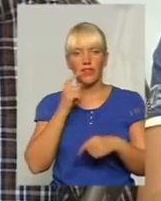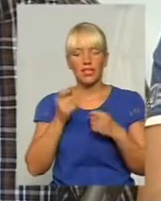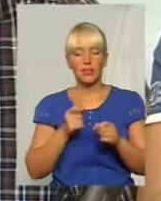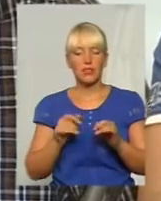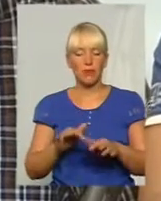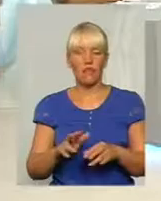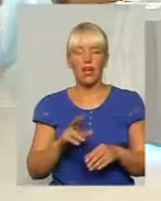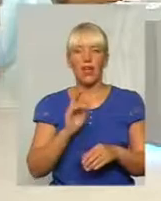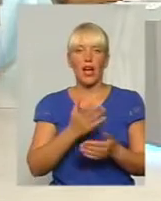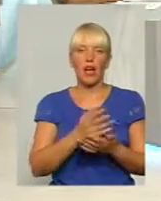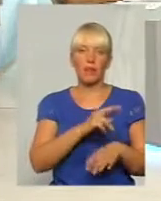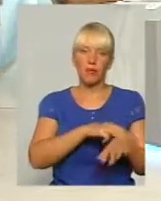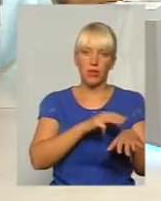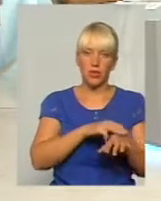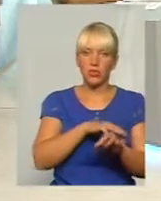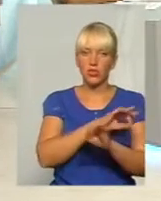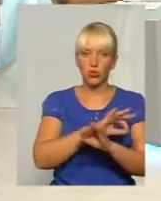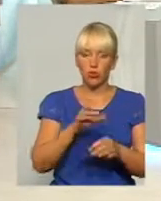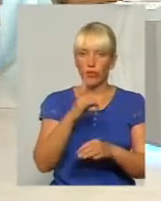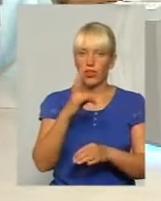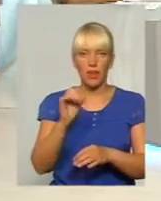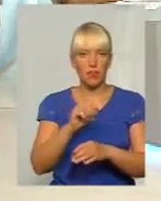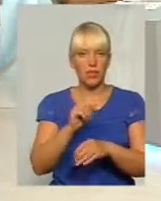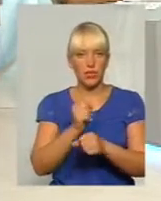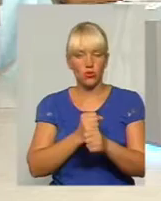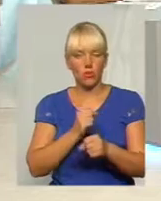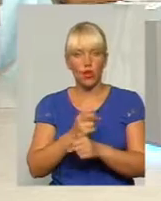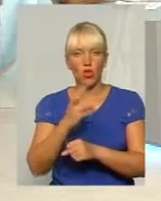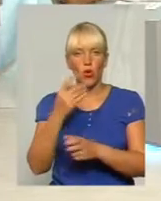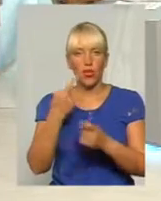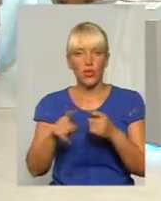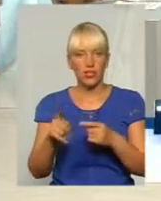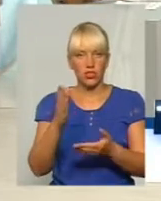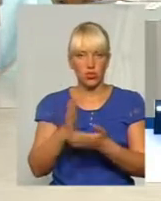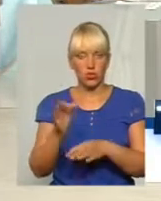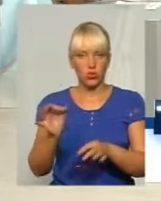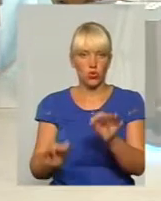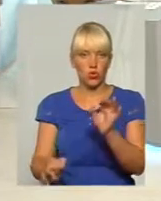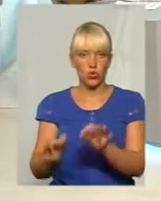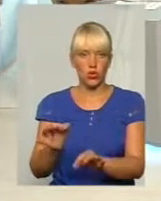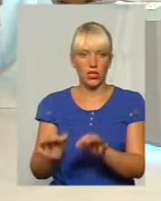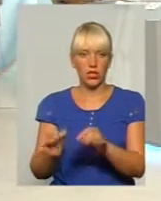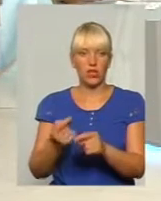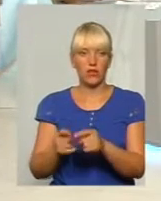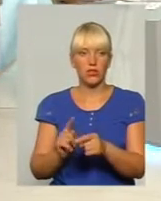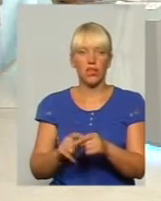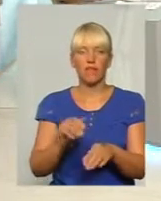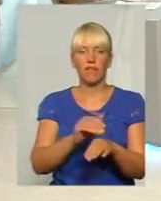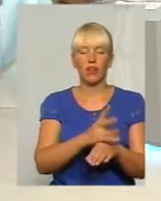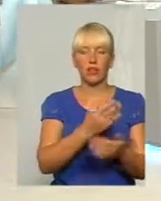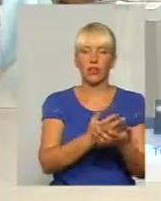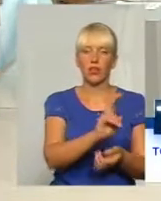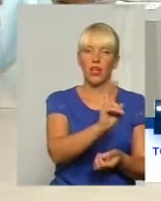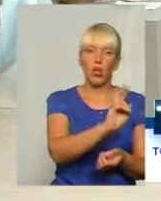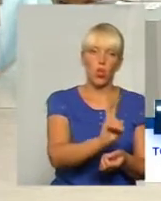слідство відміну не спрацювало? нас можуть бути чудові слідчі. Інший фактор, якраз, мабуть, цих доларів. На Полтавщині,